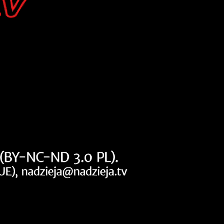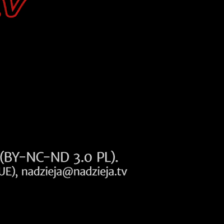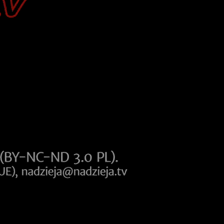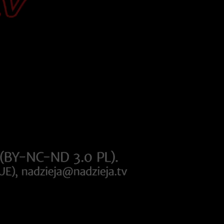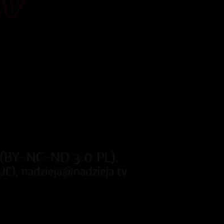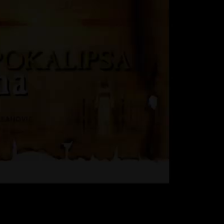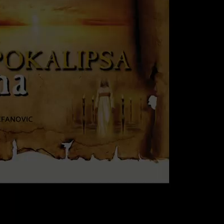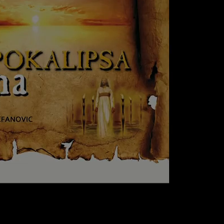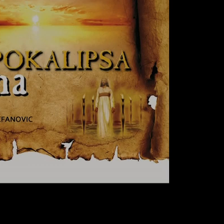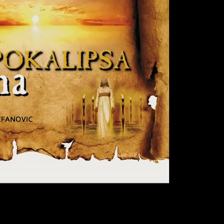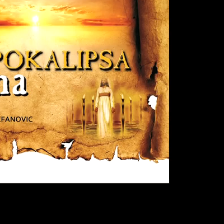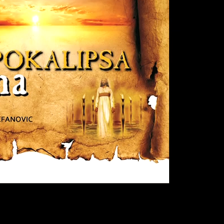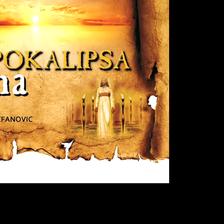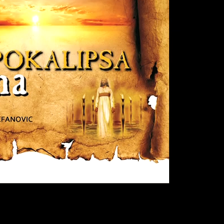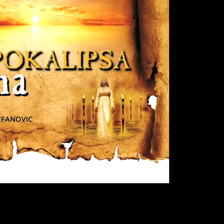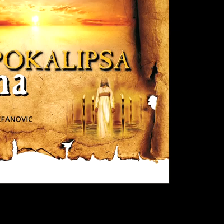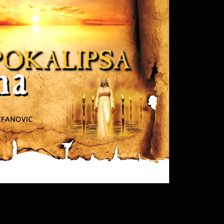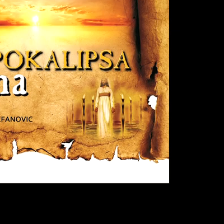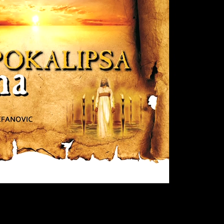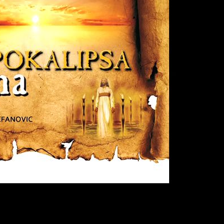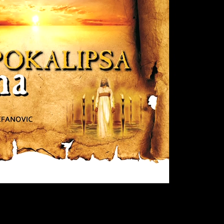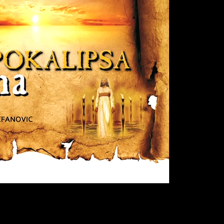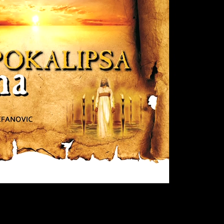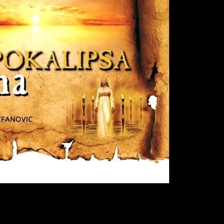Dziękujemy. Dziękujemy. Dziękujemy.